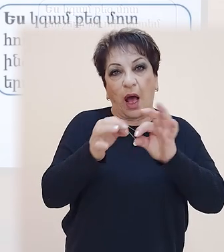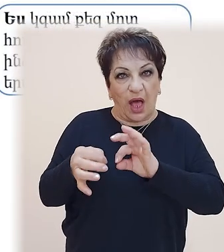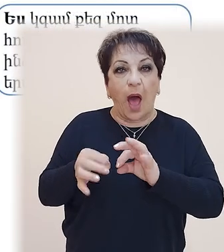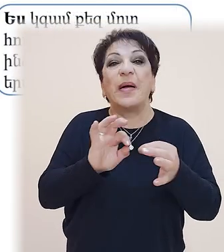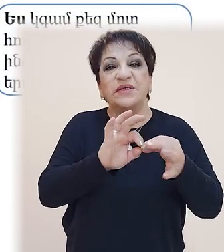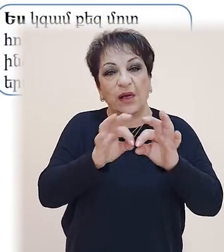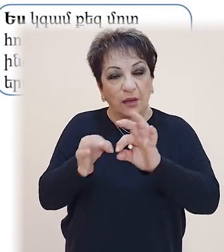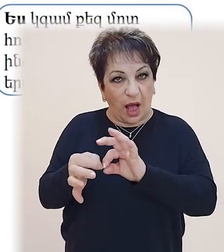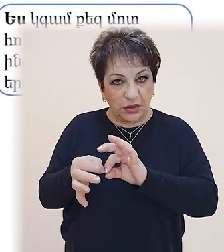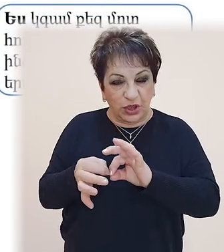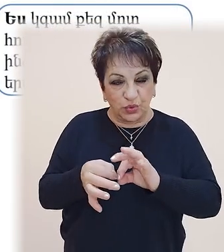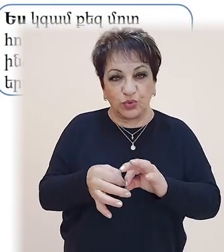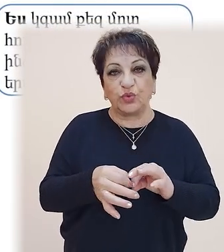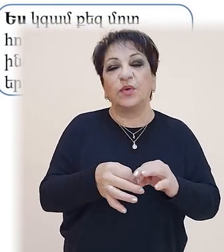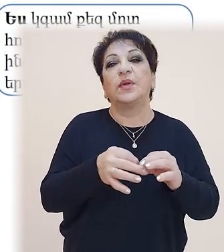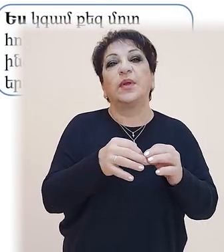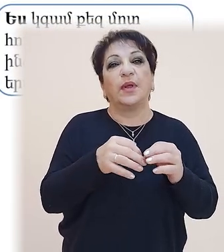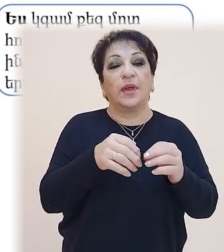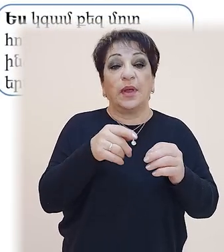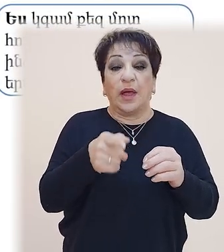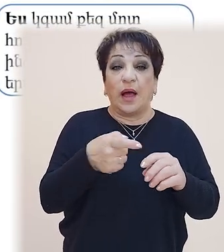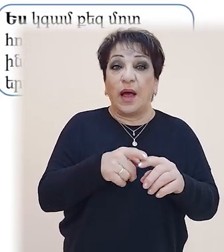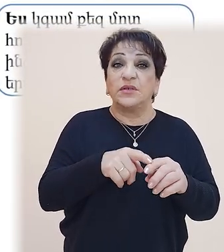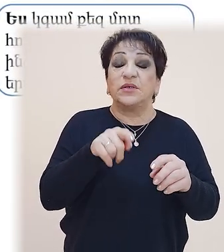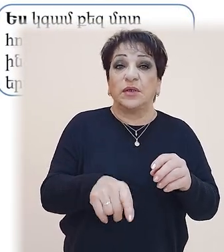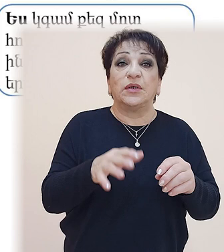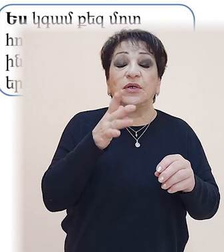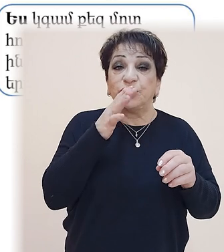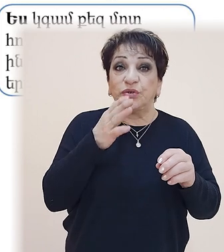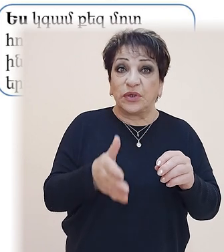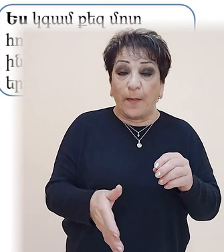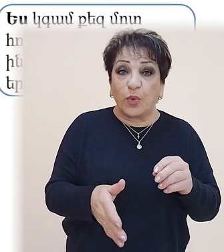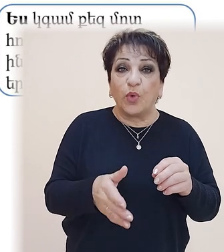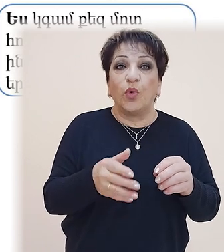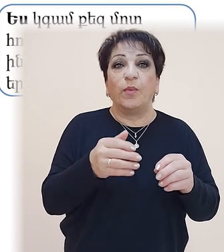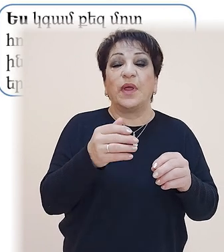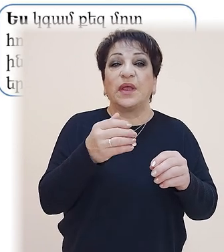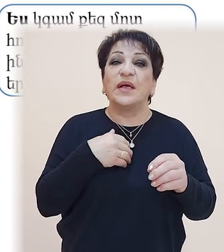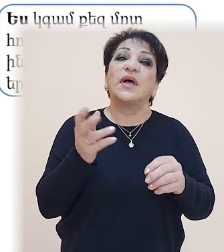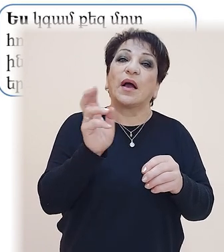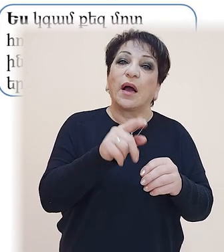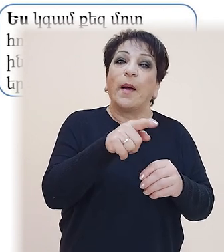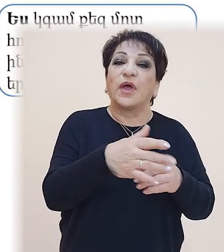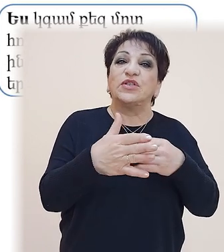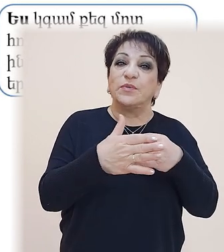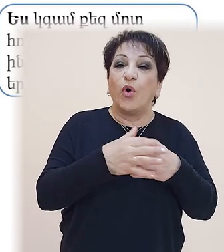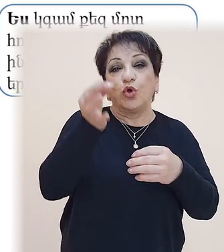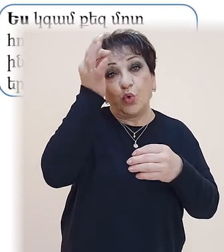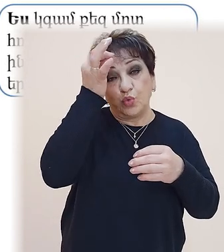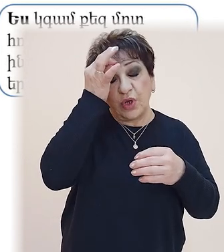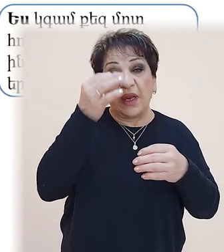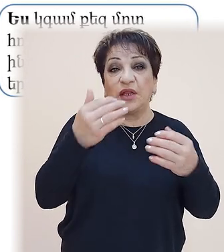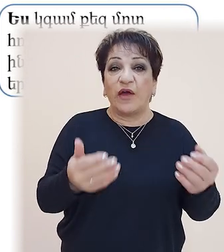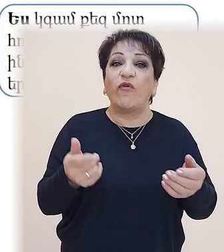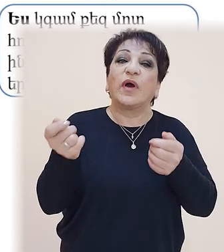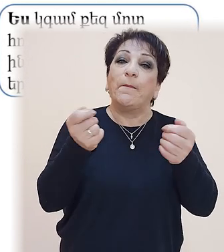Եվ ընթանուր ենթակայով նախադասություն այս դեպքում ինչ են շանակում։ Ես կգամ կեզ մոտ հուշերի թեվով կբերեմ ինձ